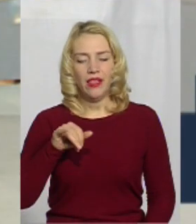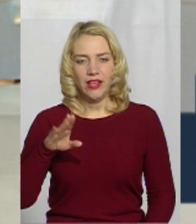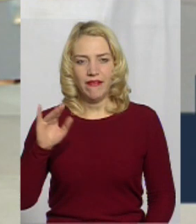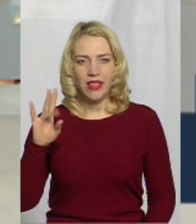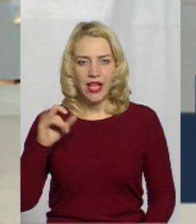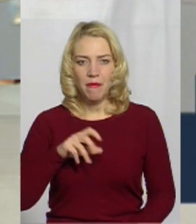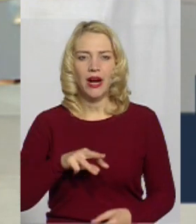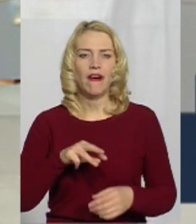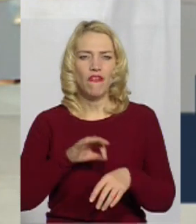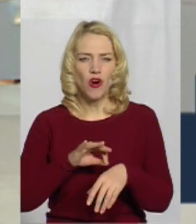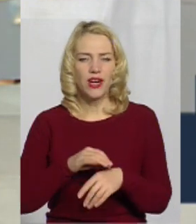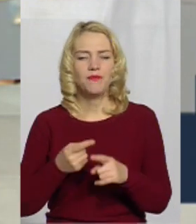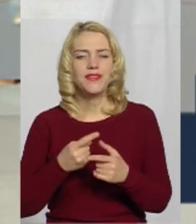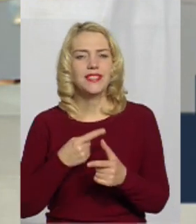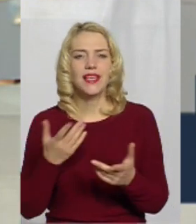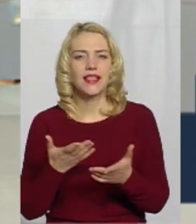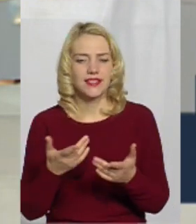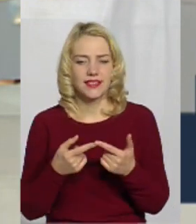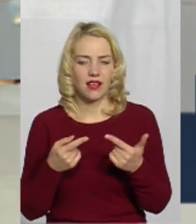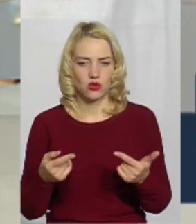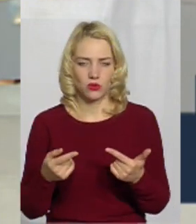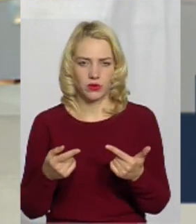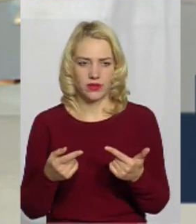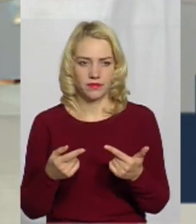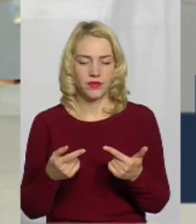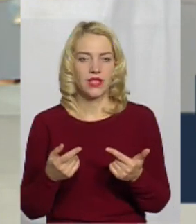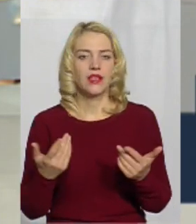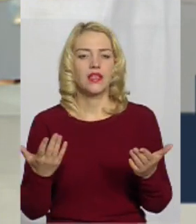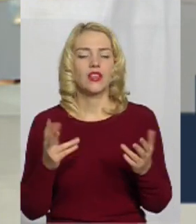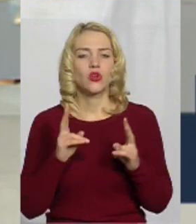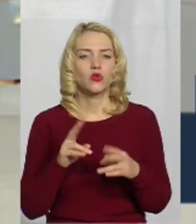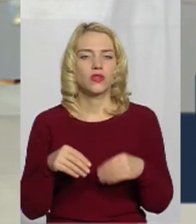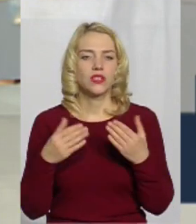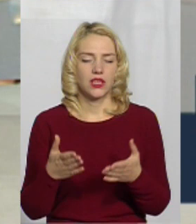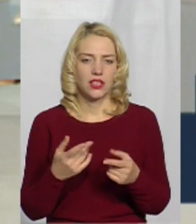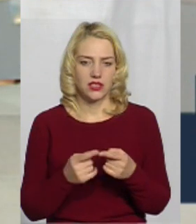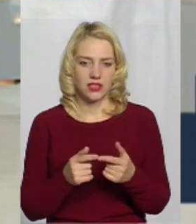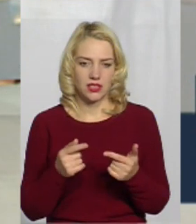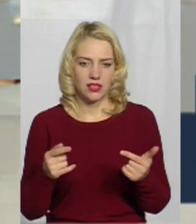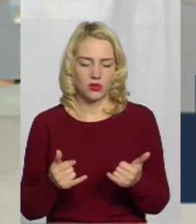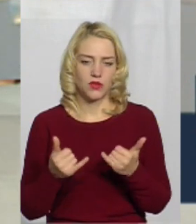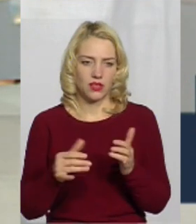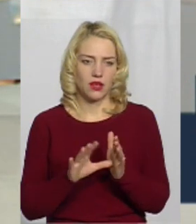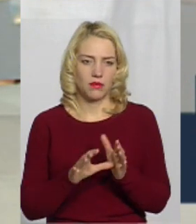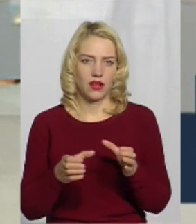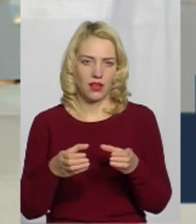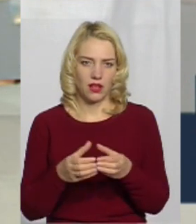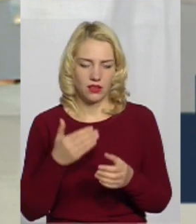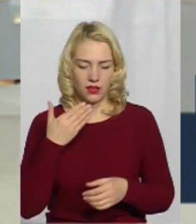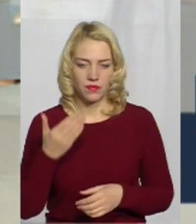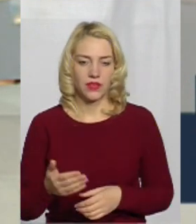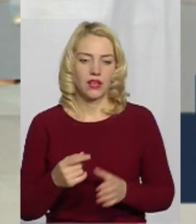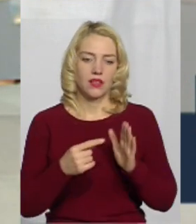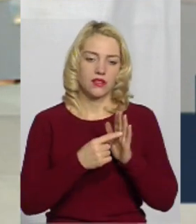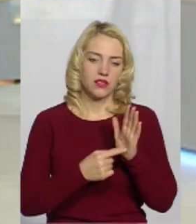ці засоби є, які це засоби і хто їх надає для бригади? Знову ж, я отак ділю